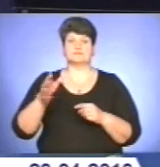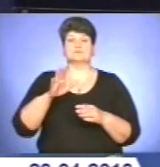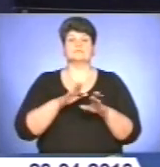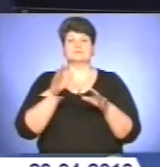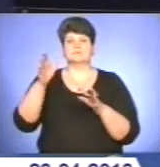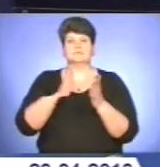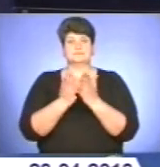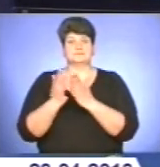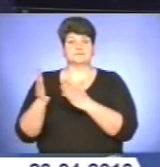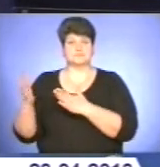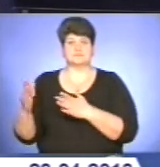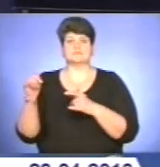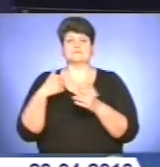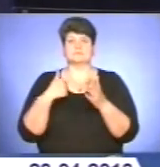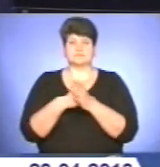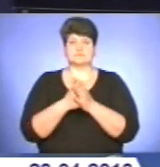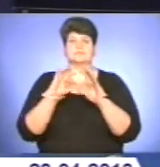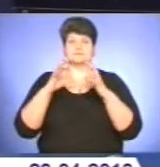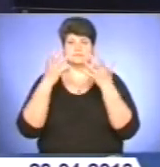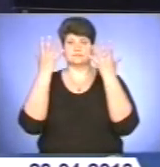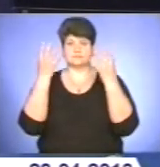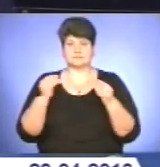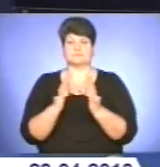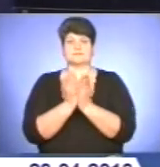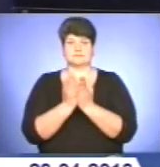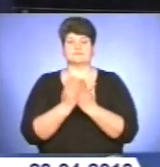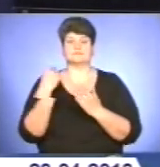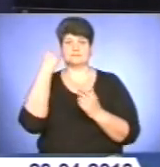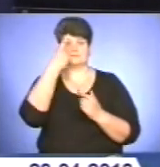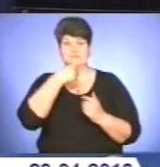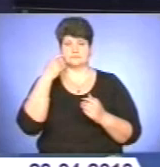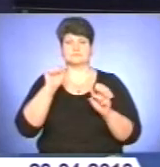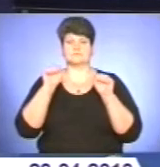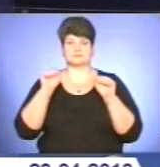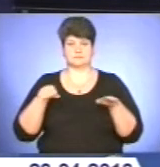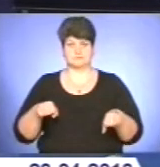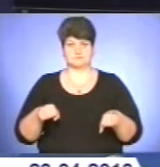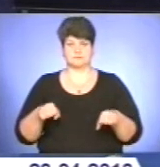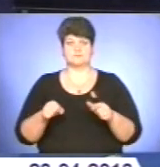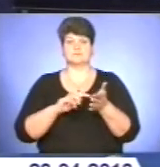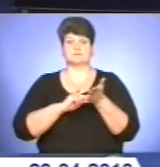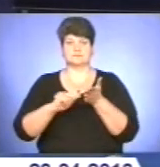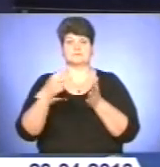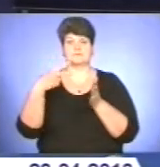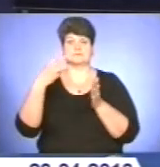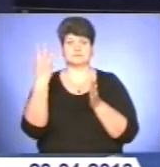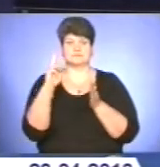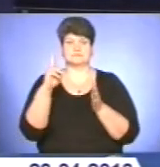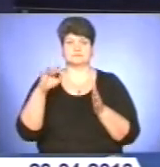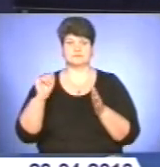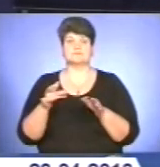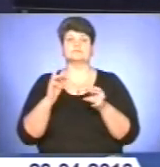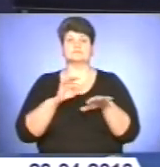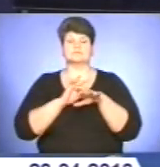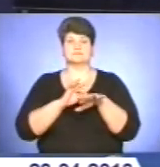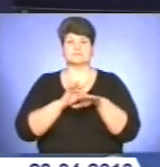Всесвітнього дня книги і авторського права. Його відзначає щорічно 23 квітня. Як проходила акція, дізнавалися